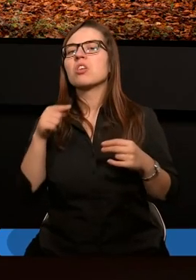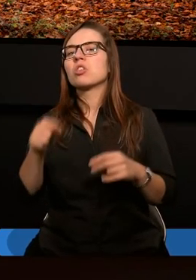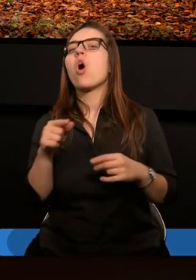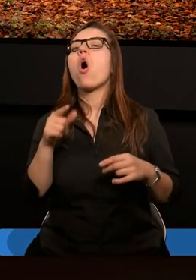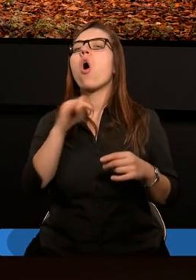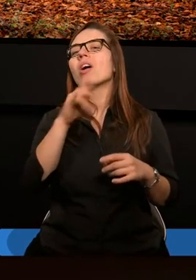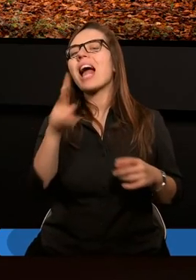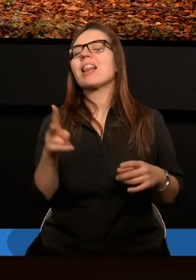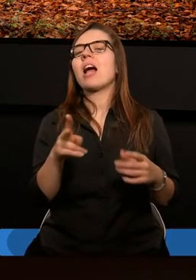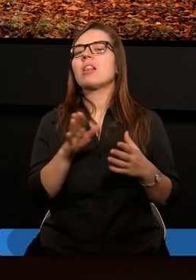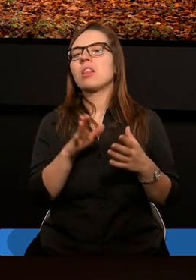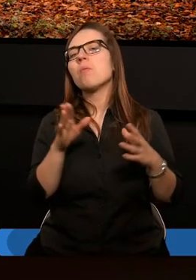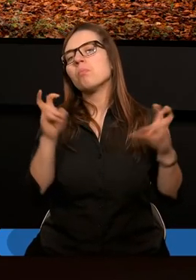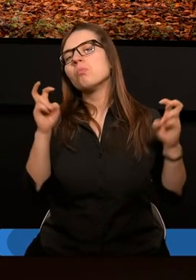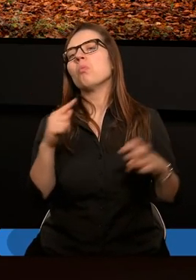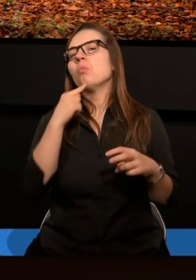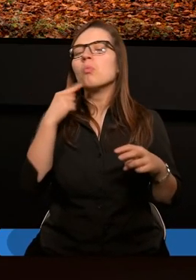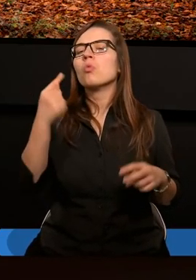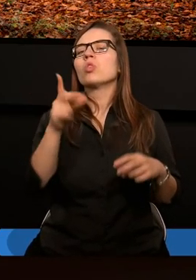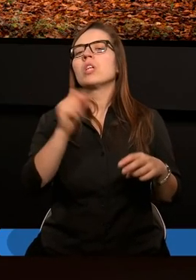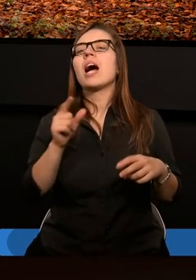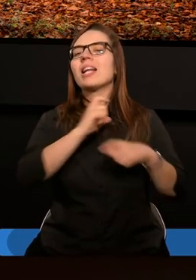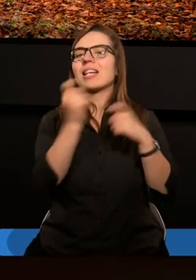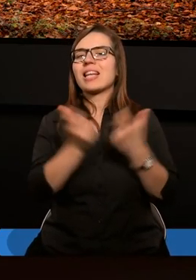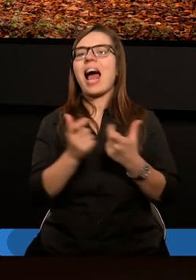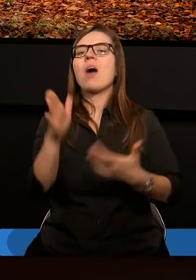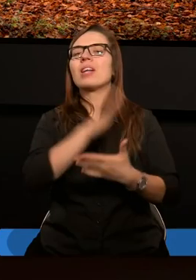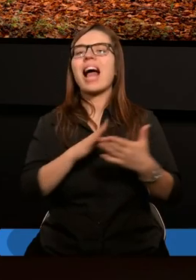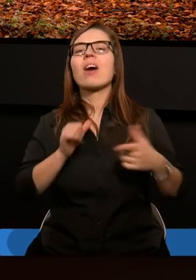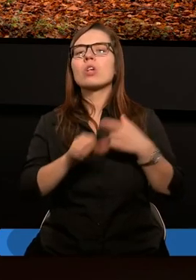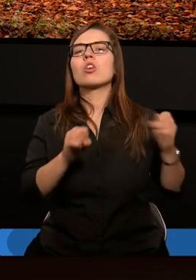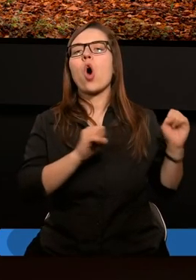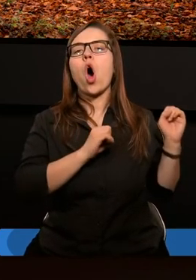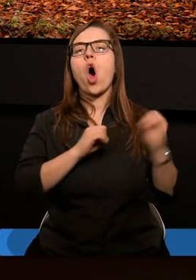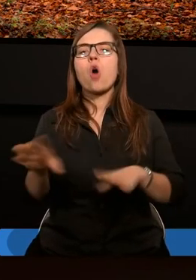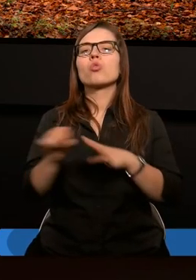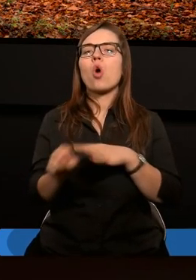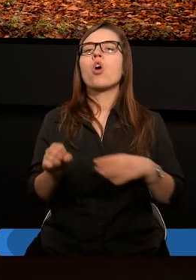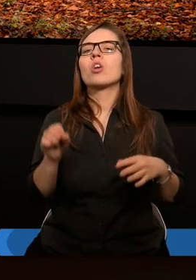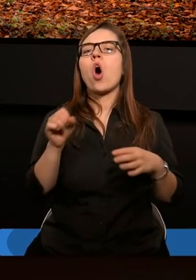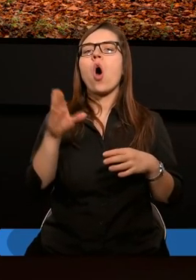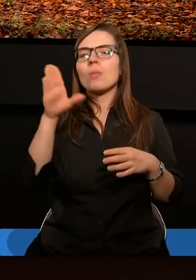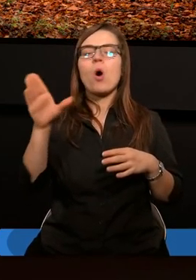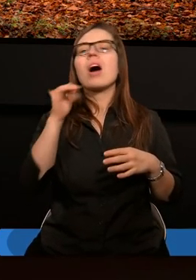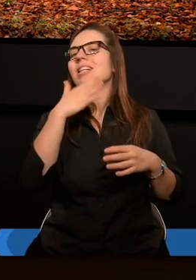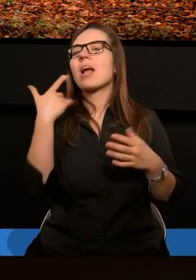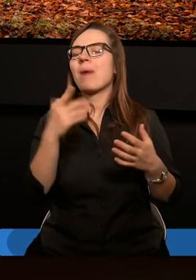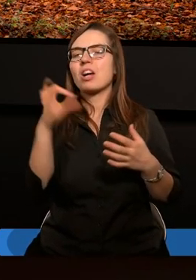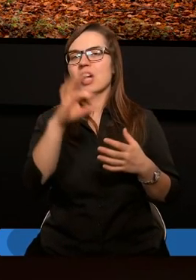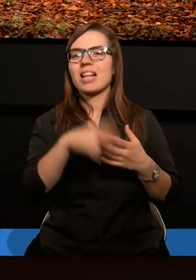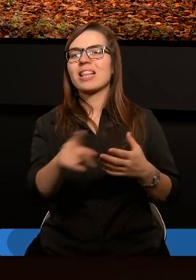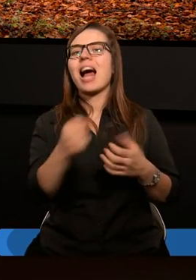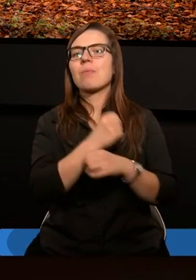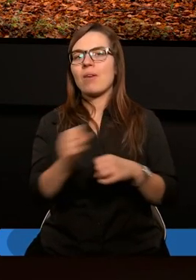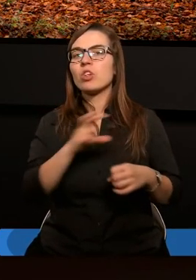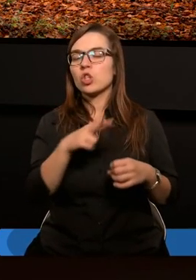nie, to jednak jest Żydem, cały naród żydowski jest odrzucony, nie ma dla niego szansy na zbawienie. Czy z